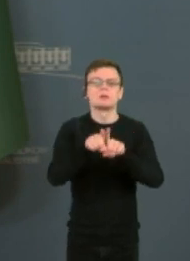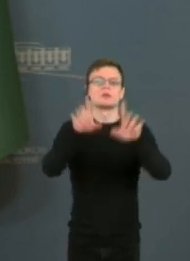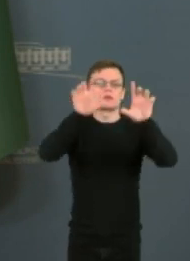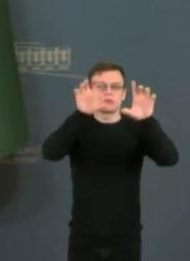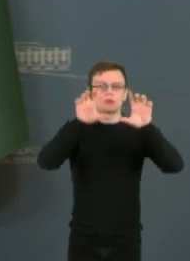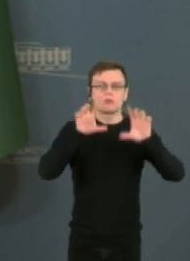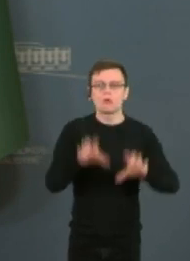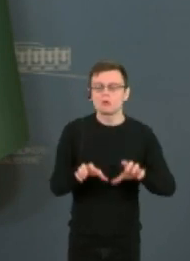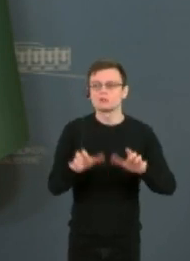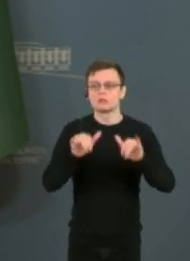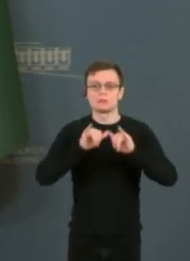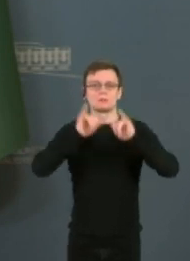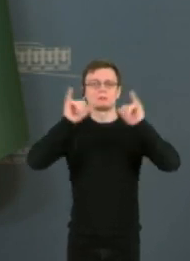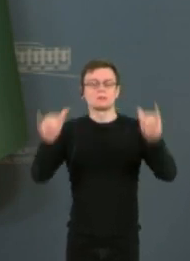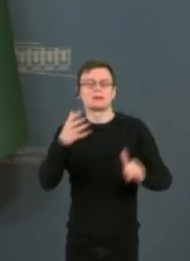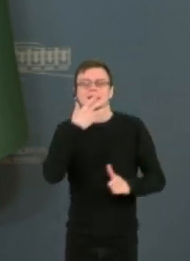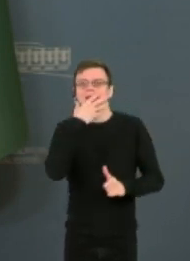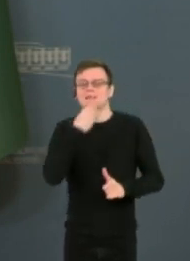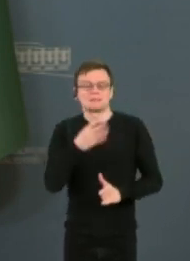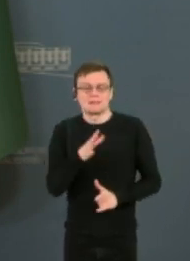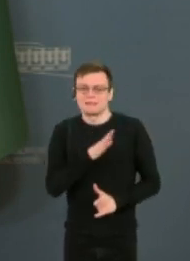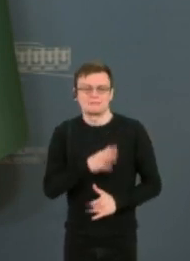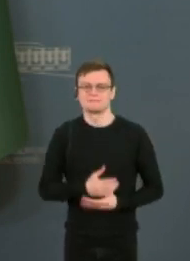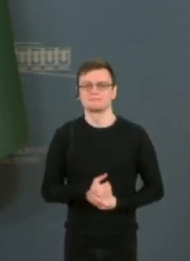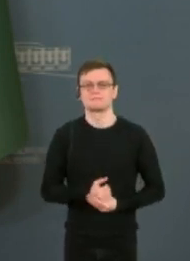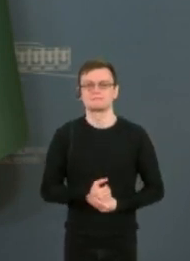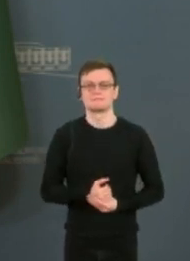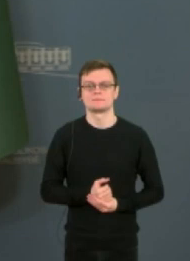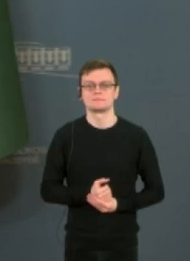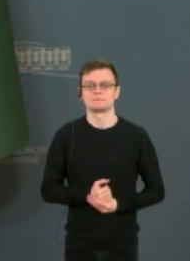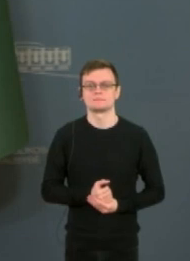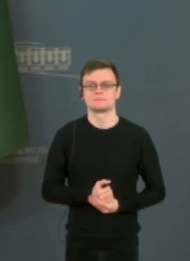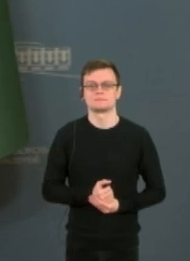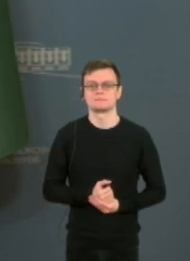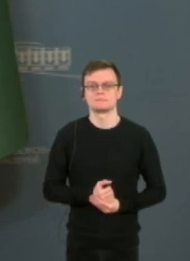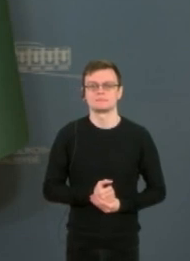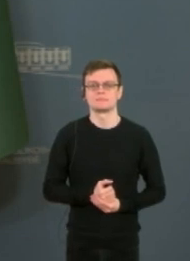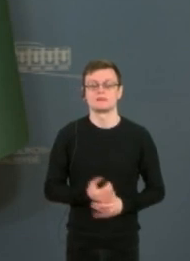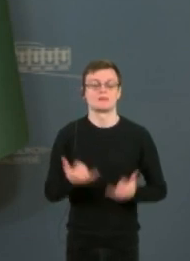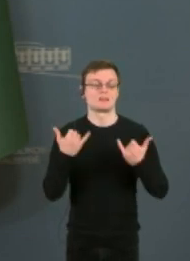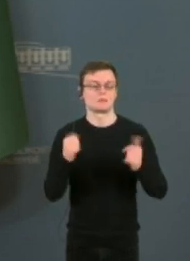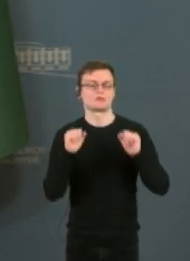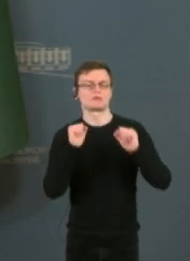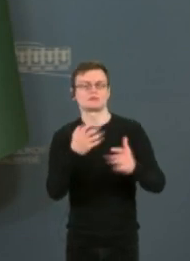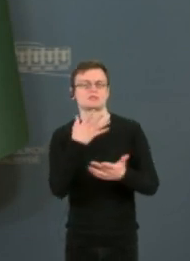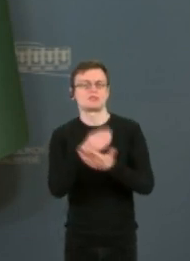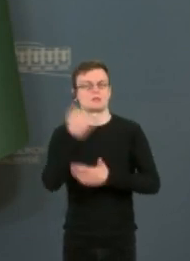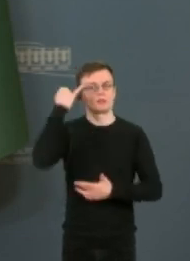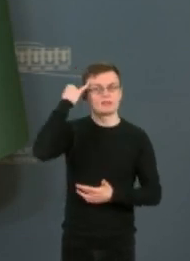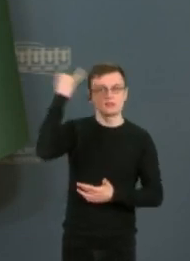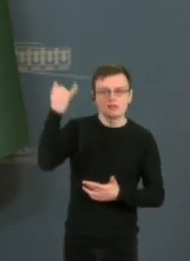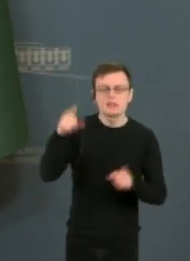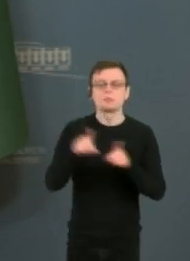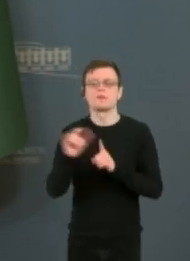sužydėti taip, kai buvo to verta. Tai gindami savo interesus, gindami savo